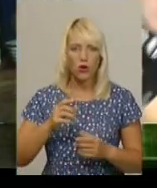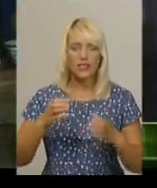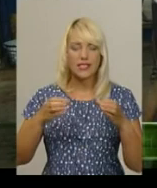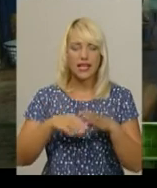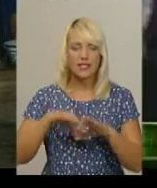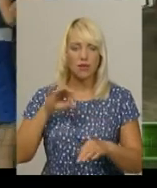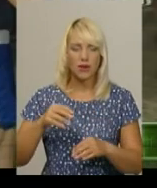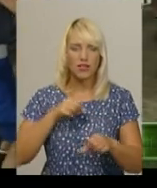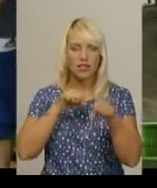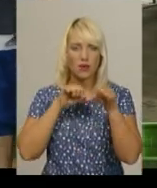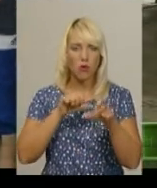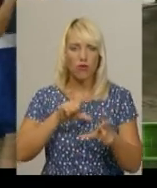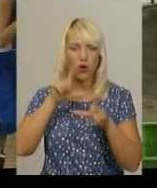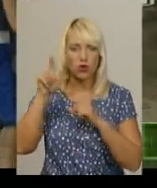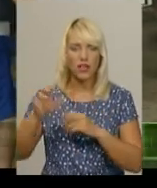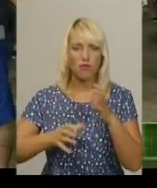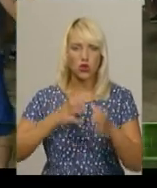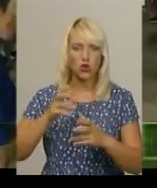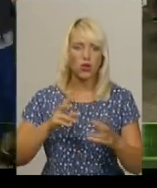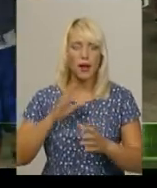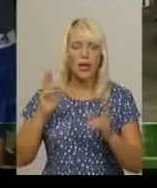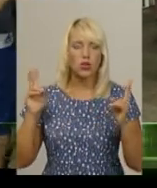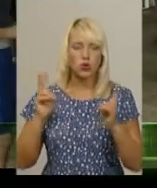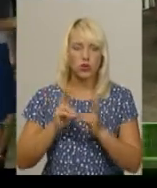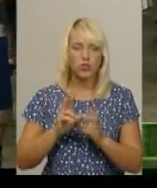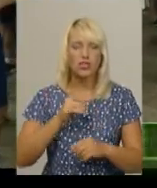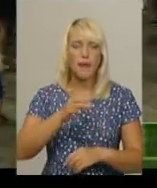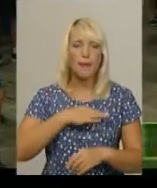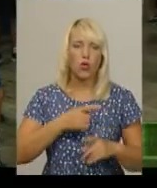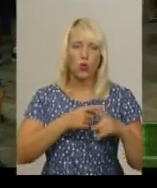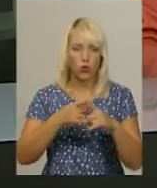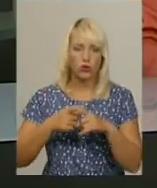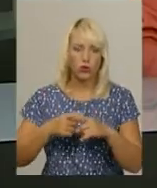з боксу вирушає на міжнародну матчеву зустріч із білоруськими спаринг-партнерами.